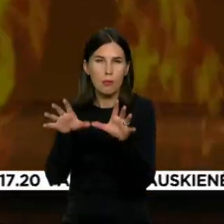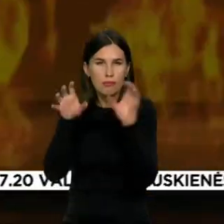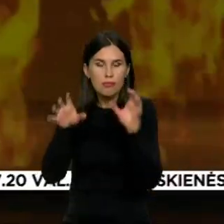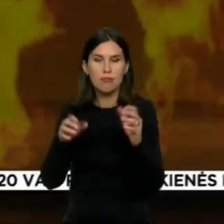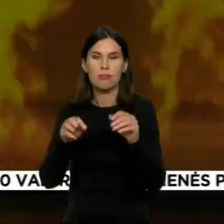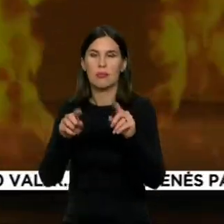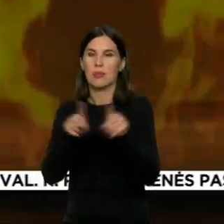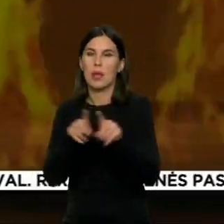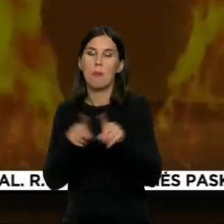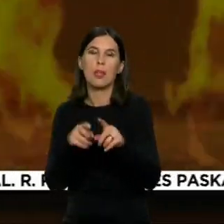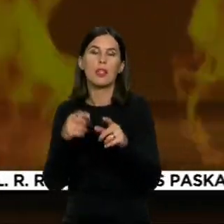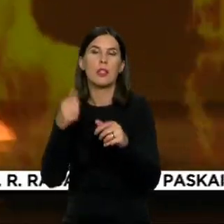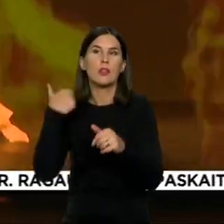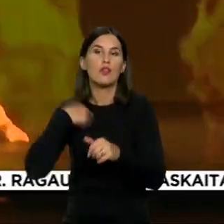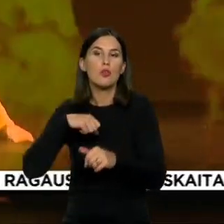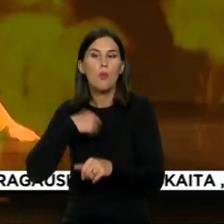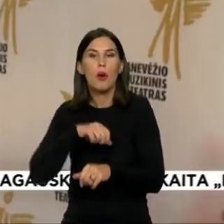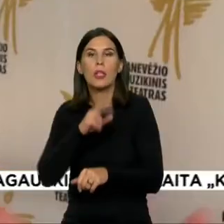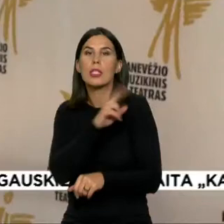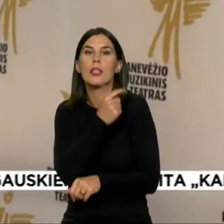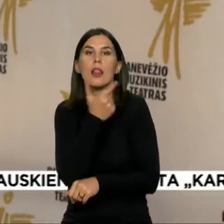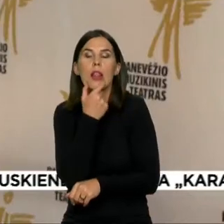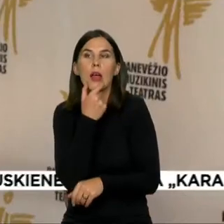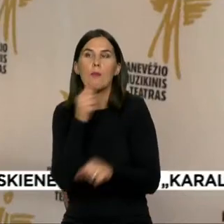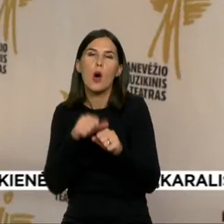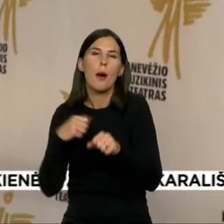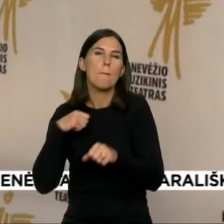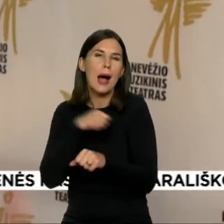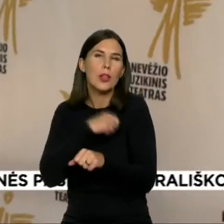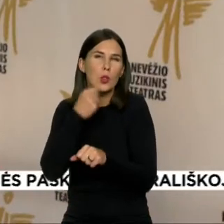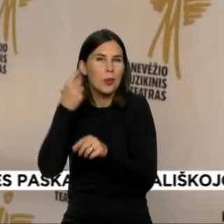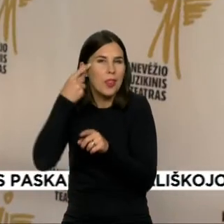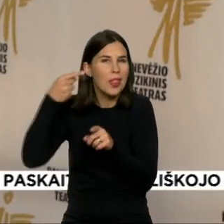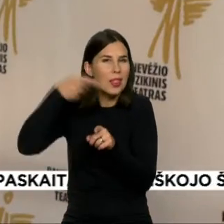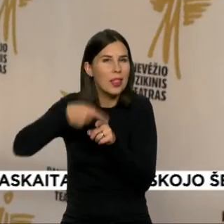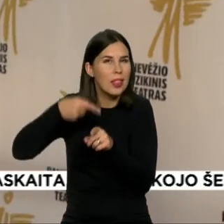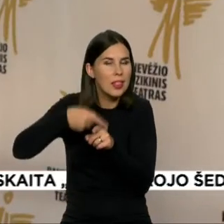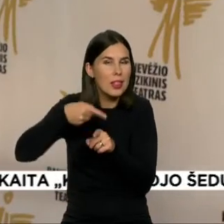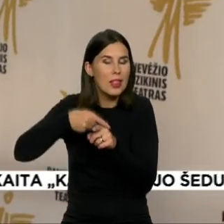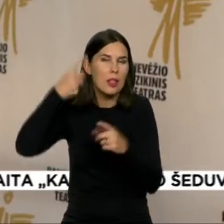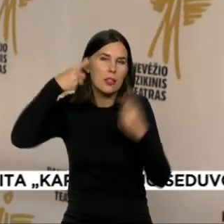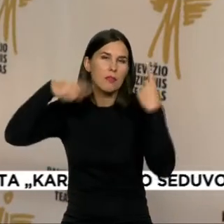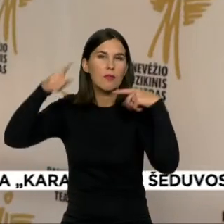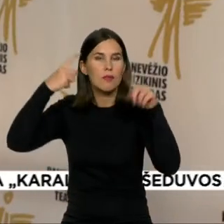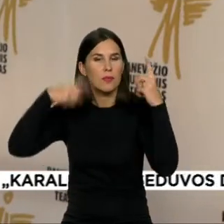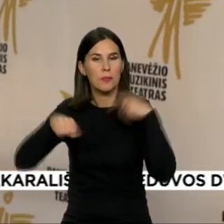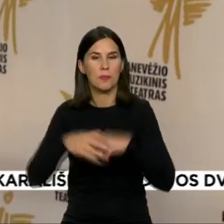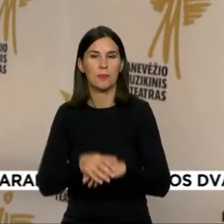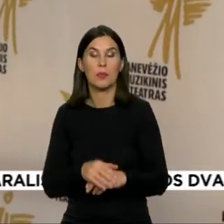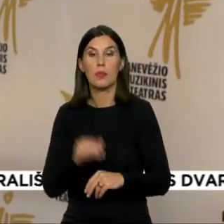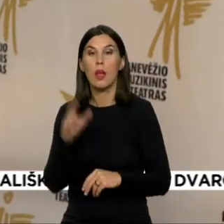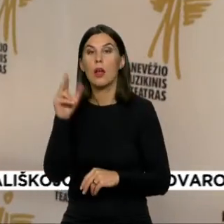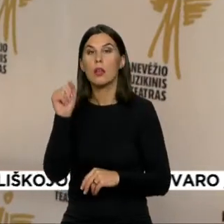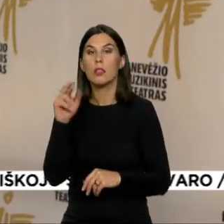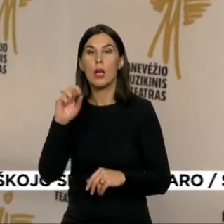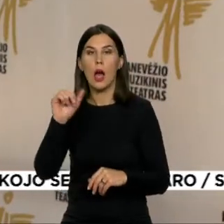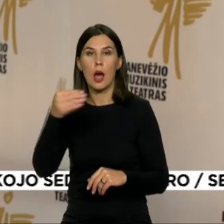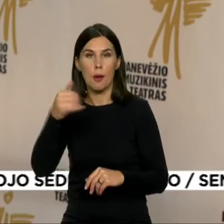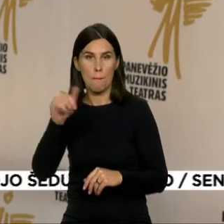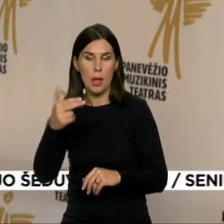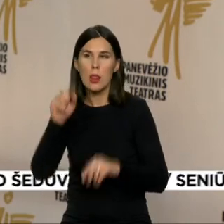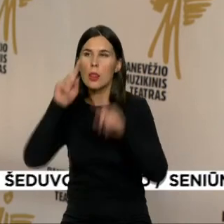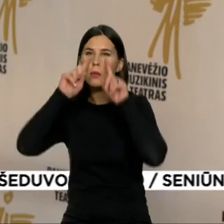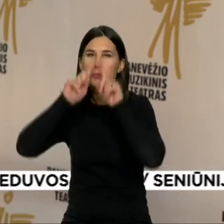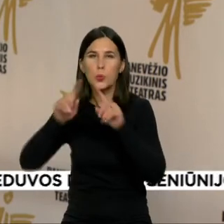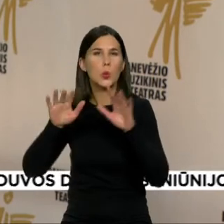ypač svarbu, kai atlikėjų nedaug. Jos priduoda didžiulį efektą. Pati Carmen, jinai išskirtinė tuom, kad